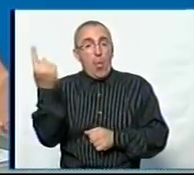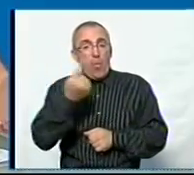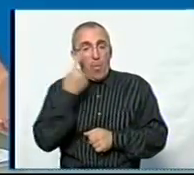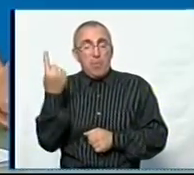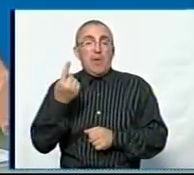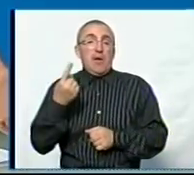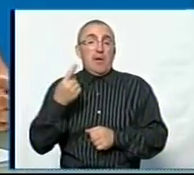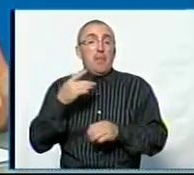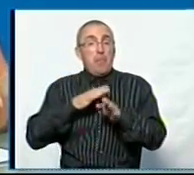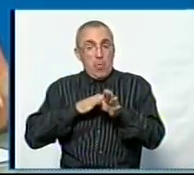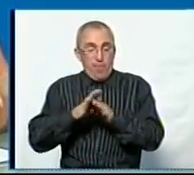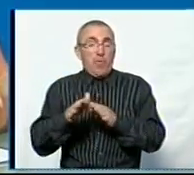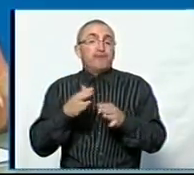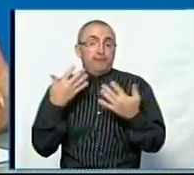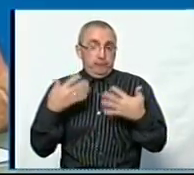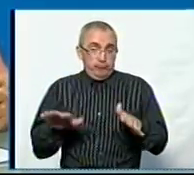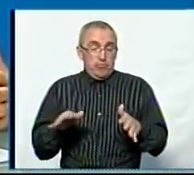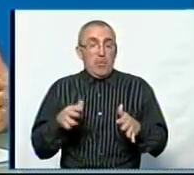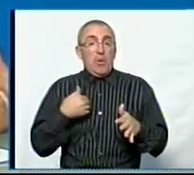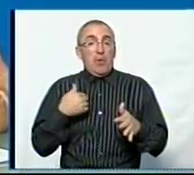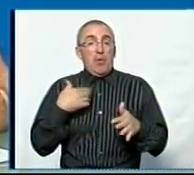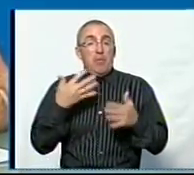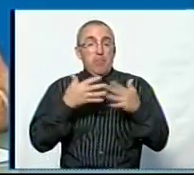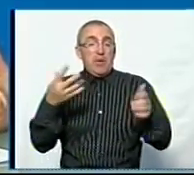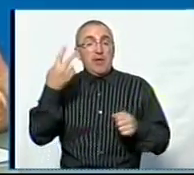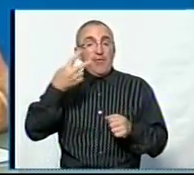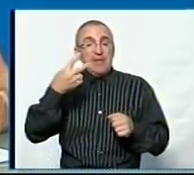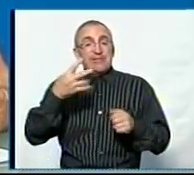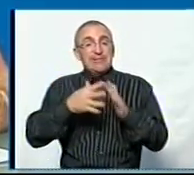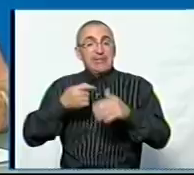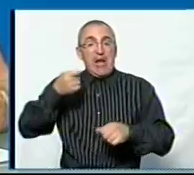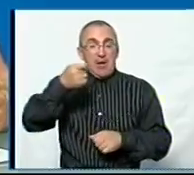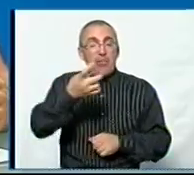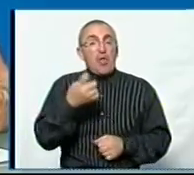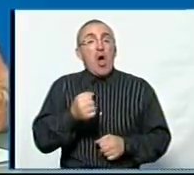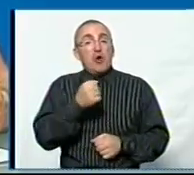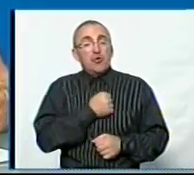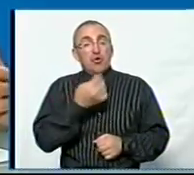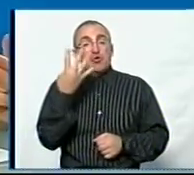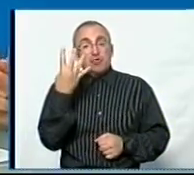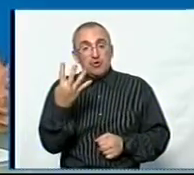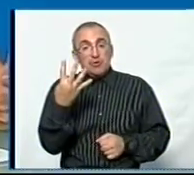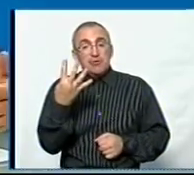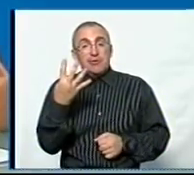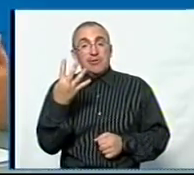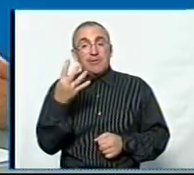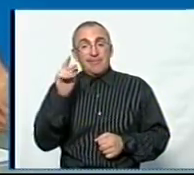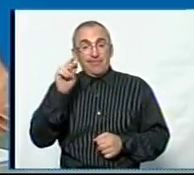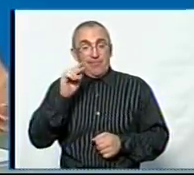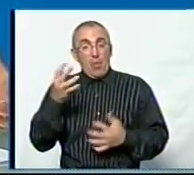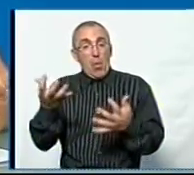його також в області провели, ми мали більше 20 заявок. На жаль, лише чотири претенденти